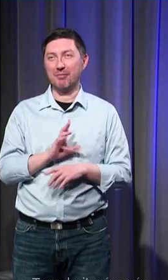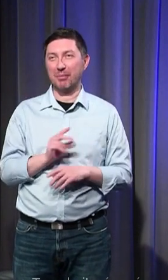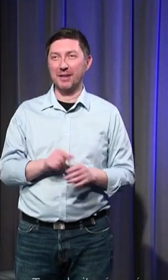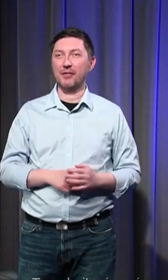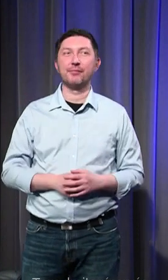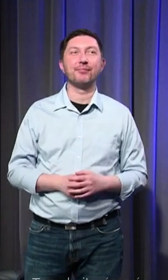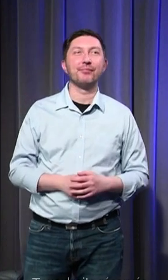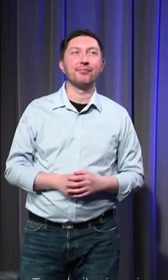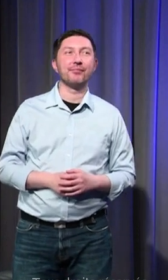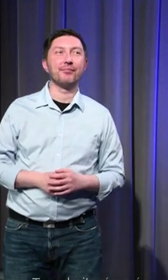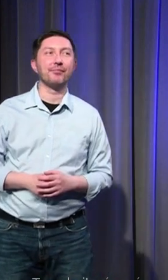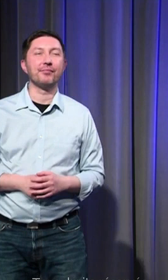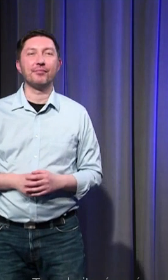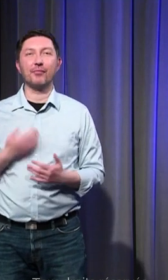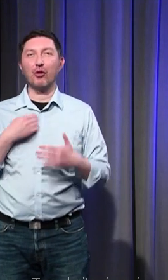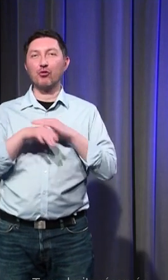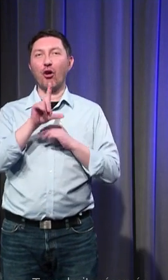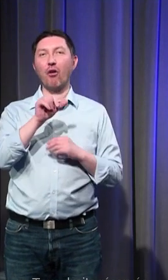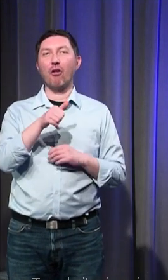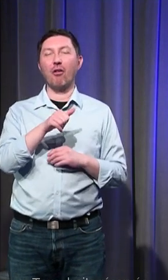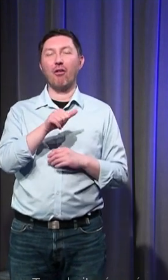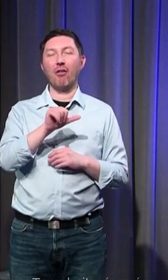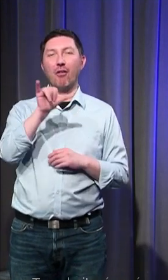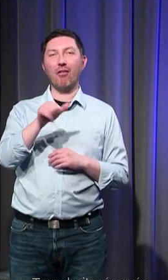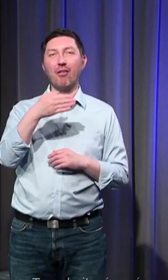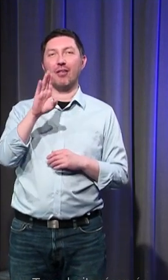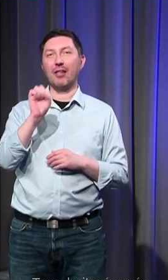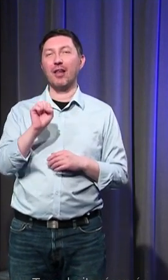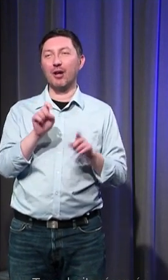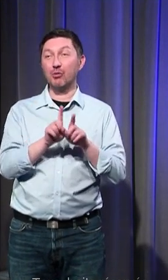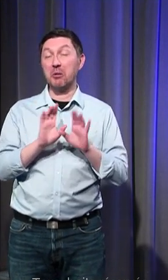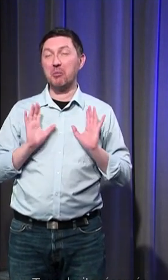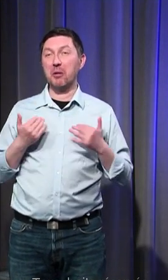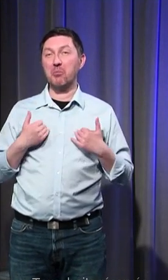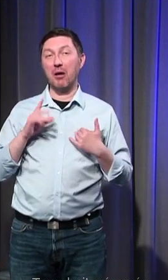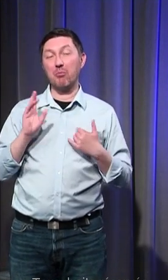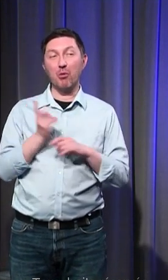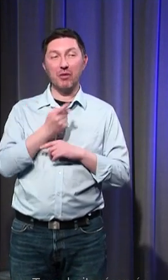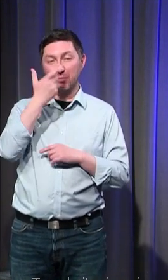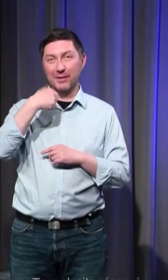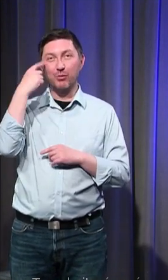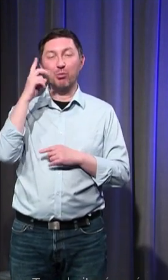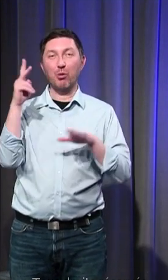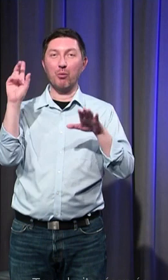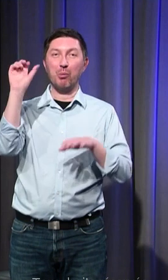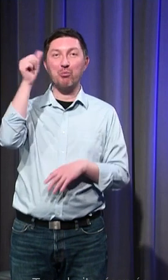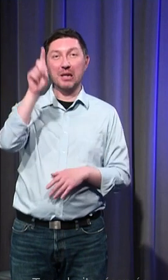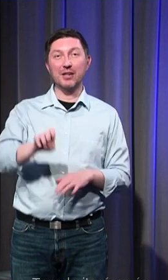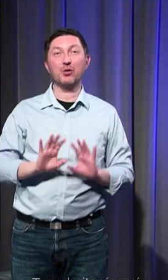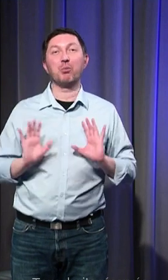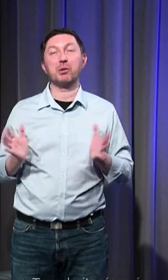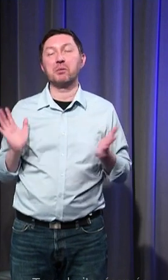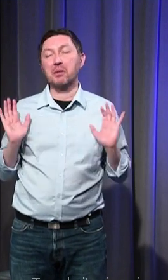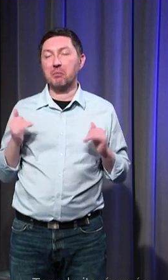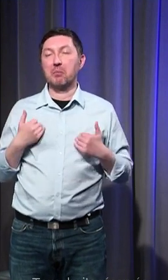en fait c'est un petit peu c'est ce que j'ai dit à la dame je suis peut-être pas la bonne personne pour commencer les questions mais moi ma question c'est de savoir